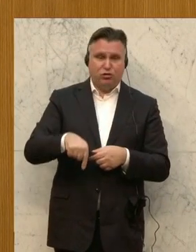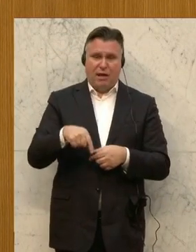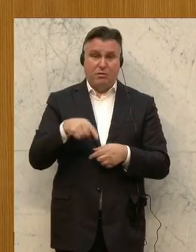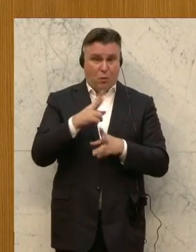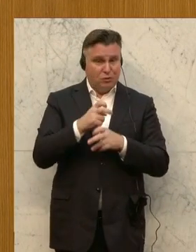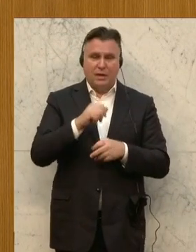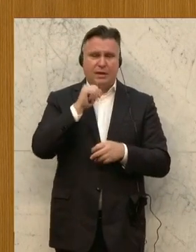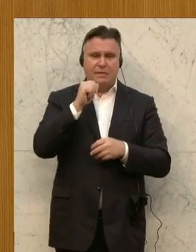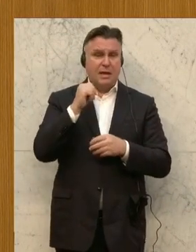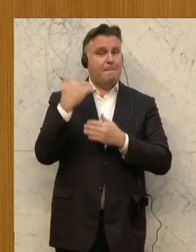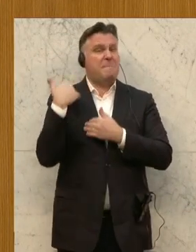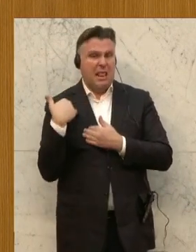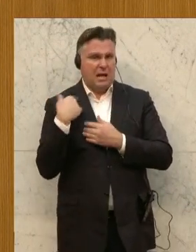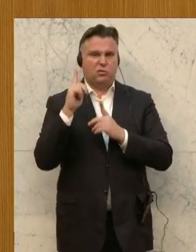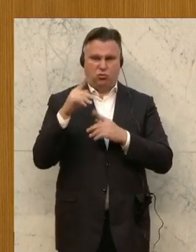sondern entlasten.